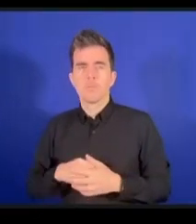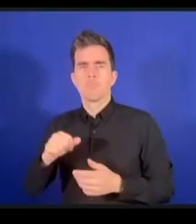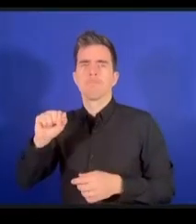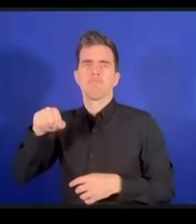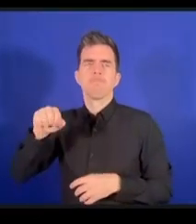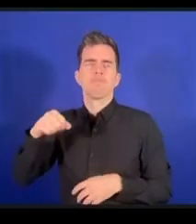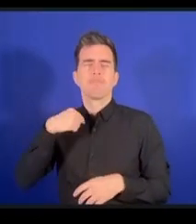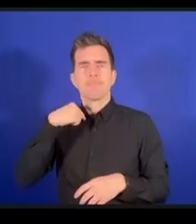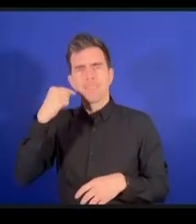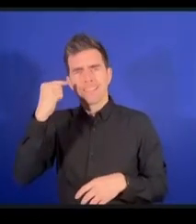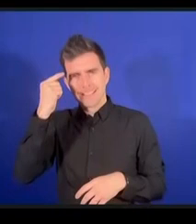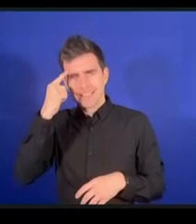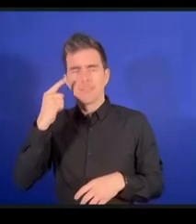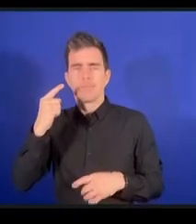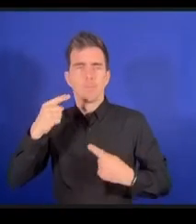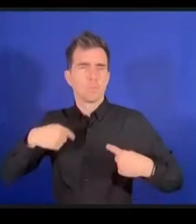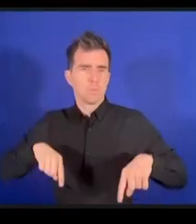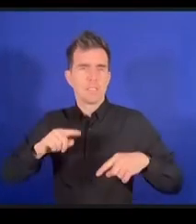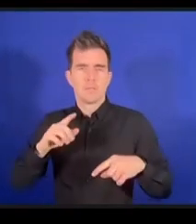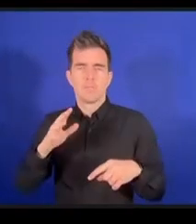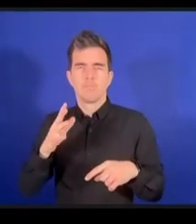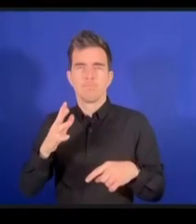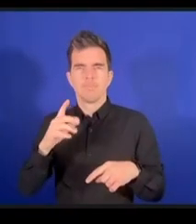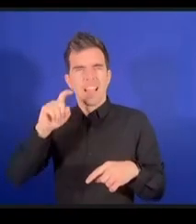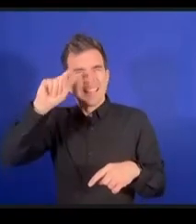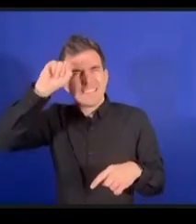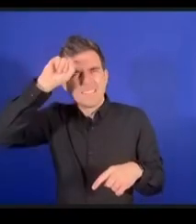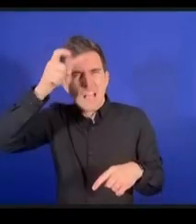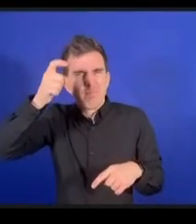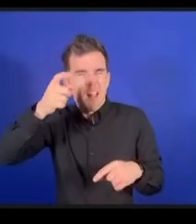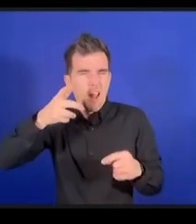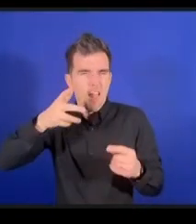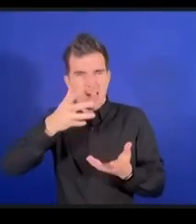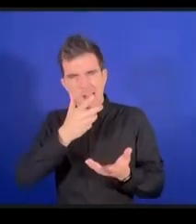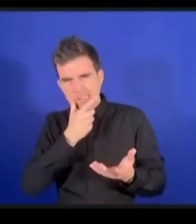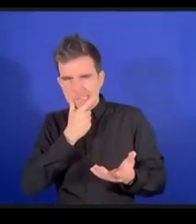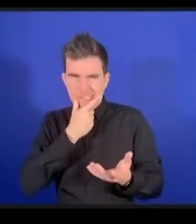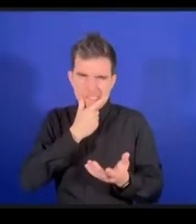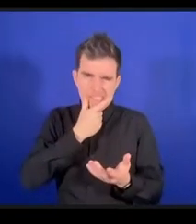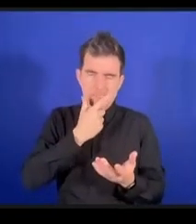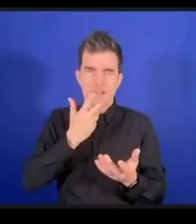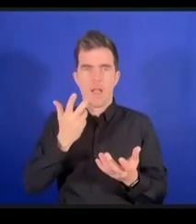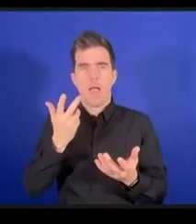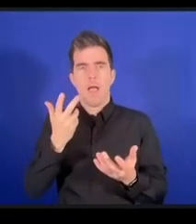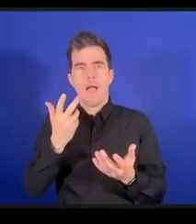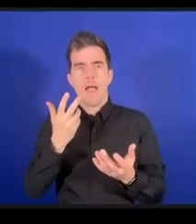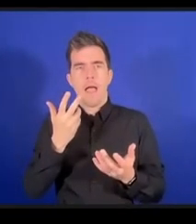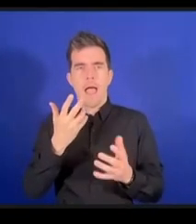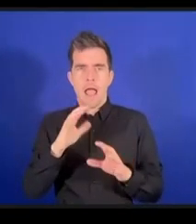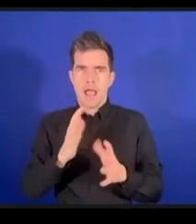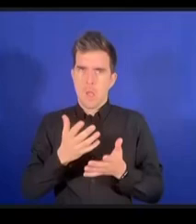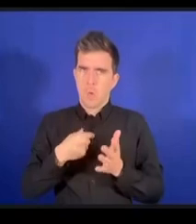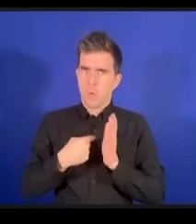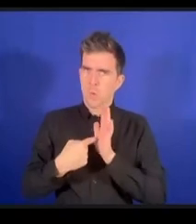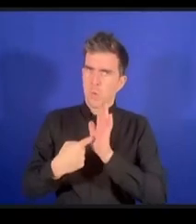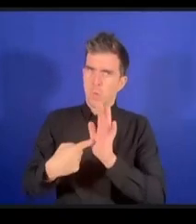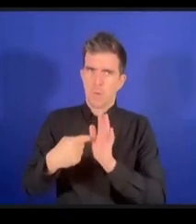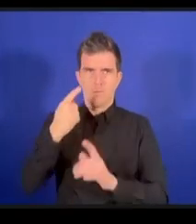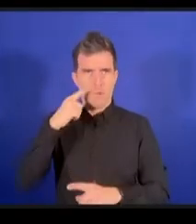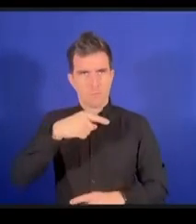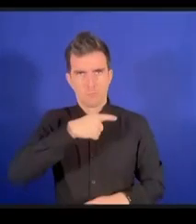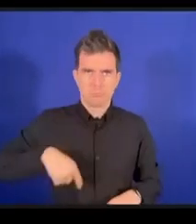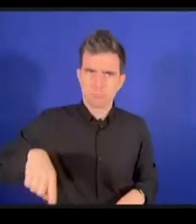commun pour toutes les coalitions dynamiques car elles sont très diverses leur mandat n'est pas le même